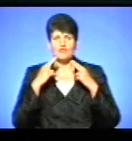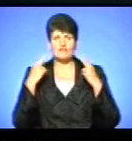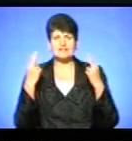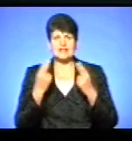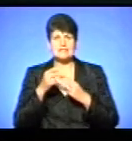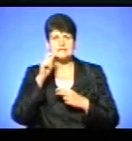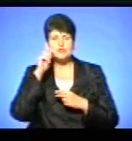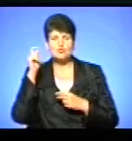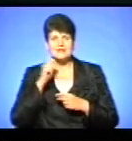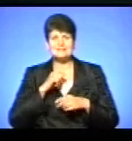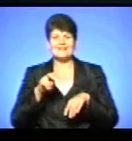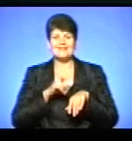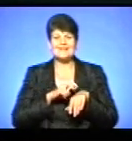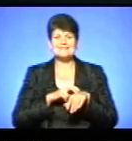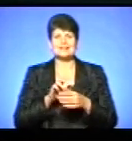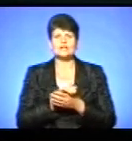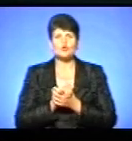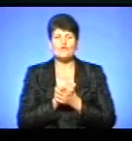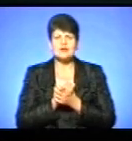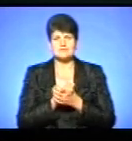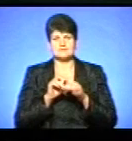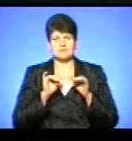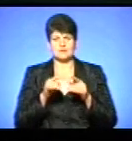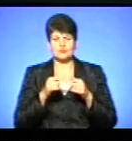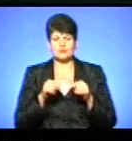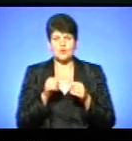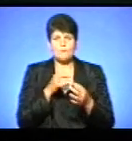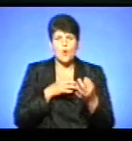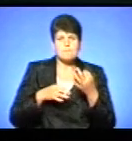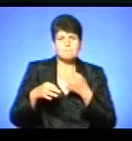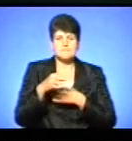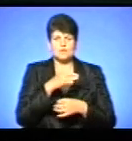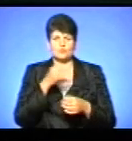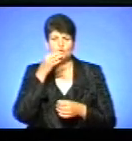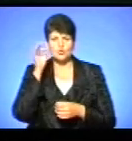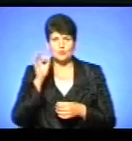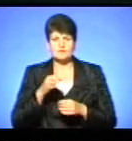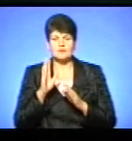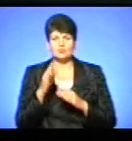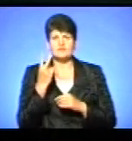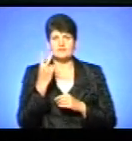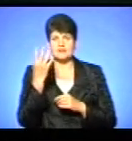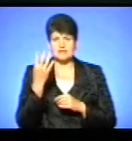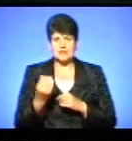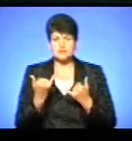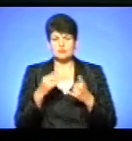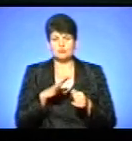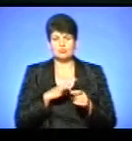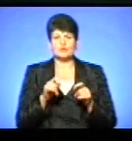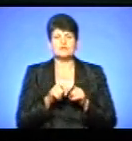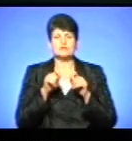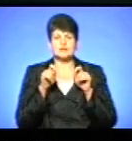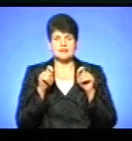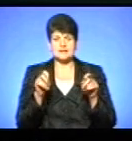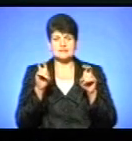Українських Лікарських Товариств. Захід організовують, щоб обмінюватись досвідом, триватиме він два дні. Сьогодні відбулось відкриття, а